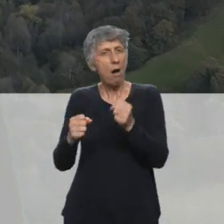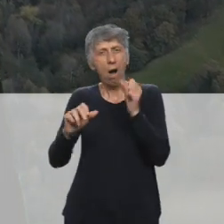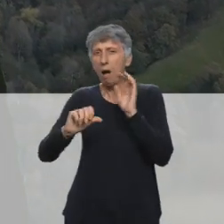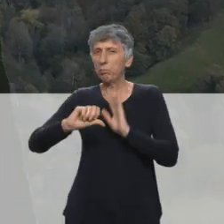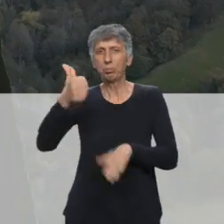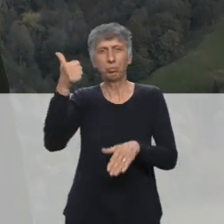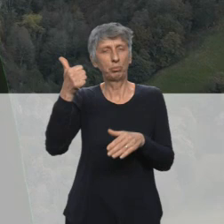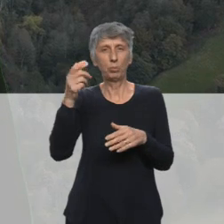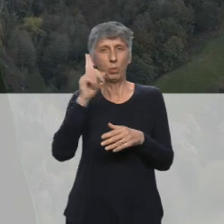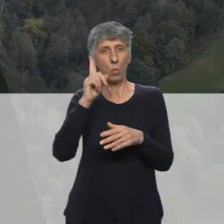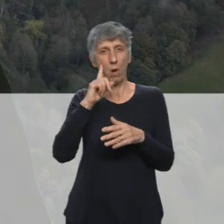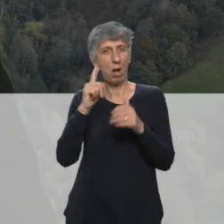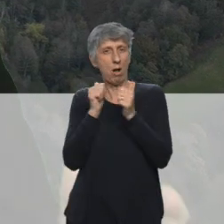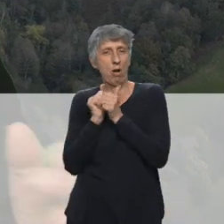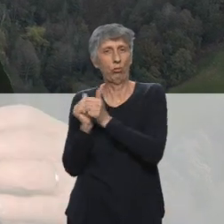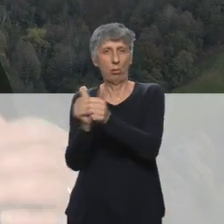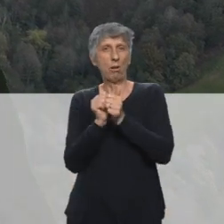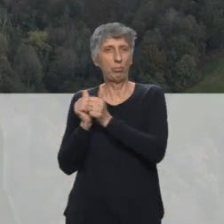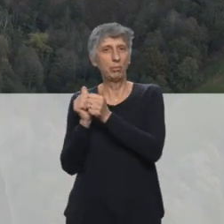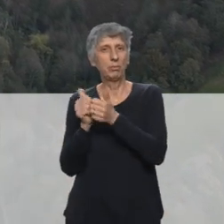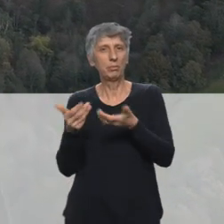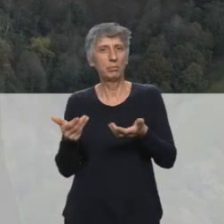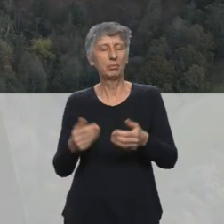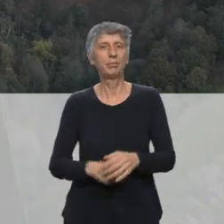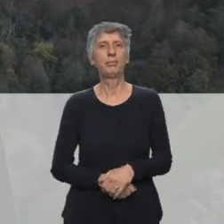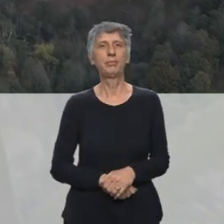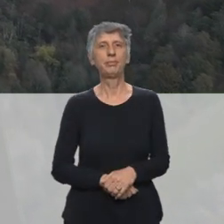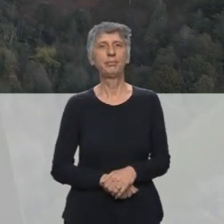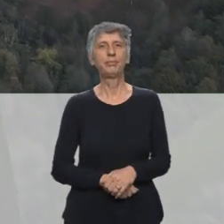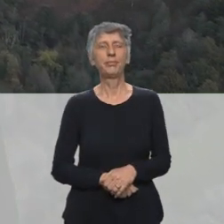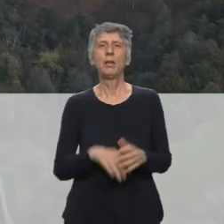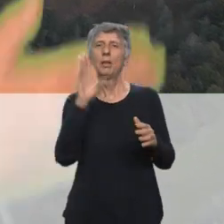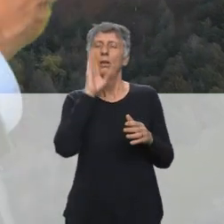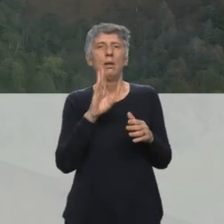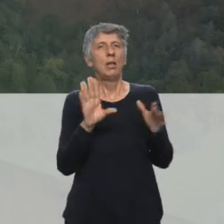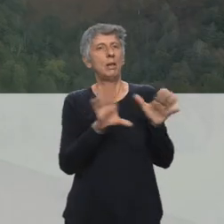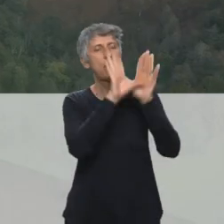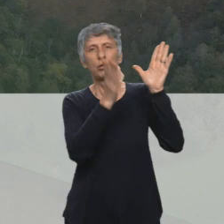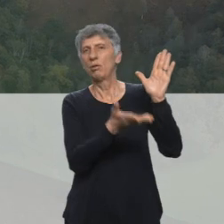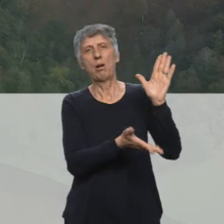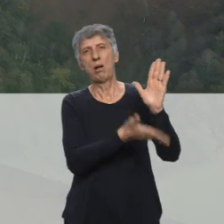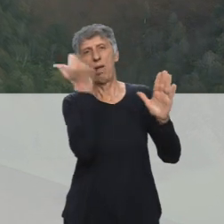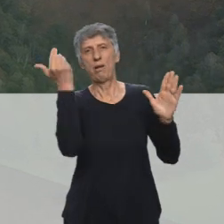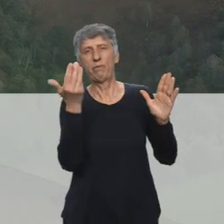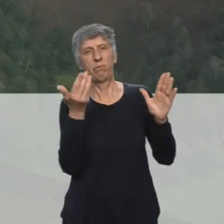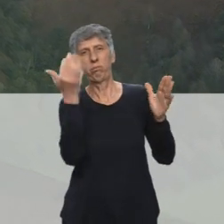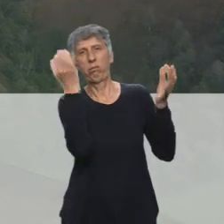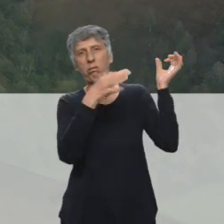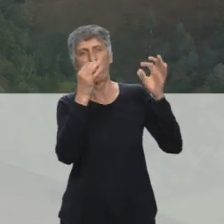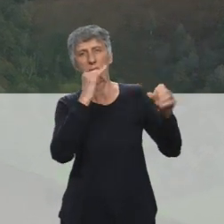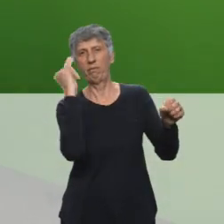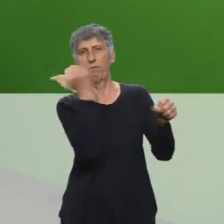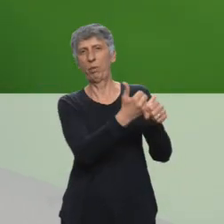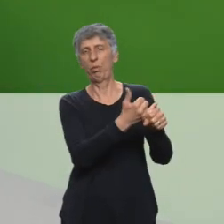aussi fort que lorsqu'il s'est rassemblé. Ah, enlevez-moi ces